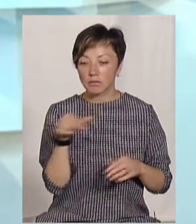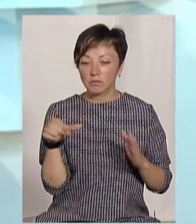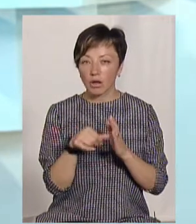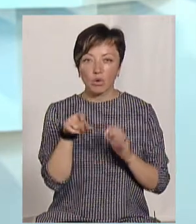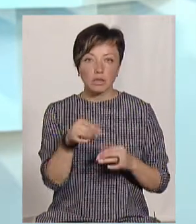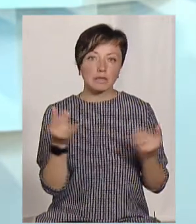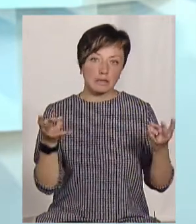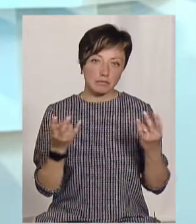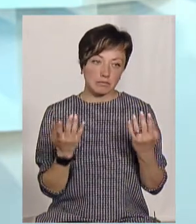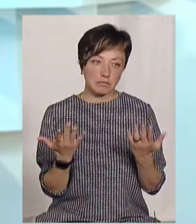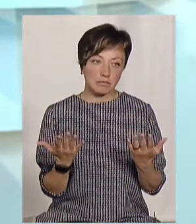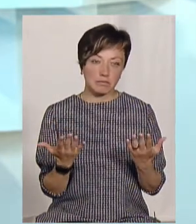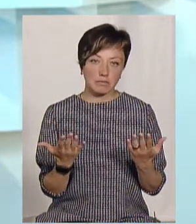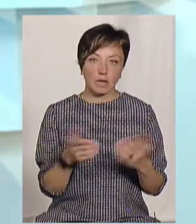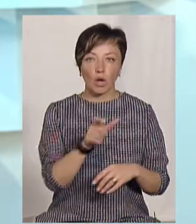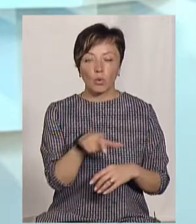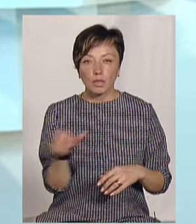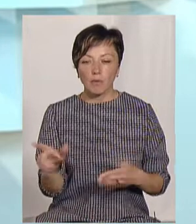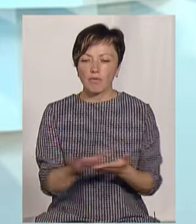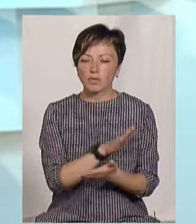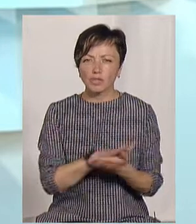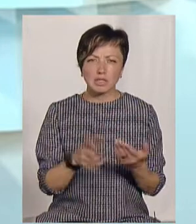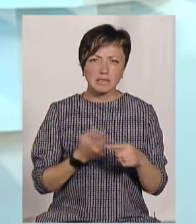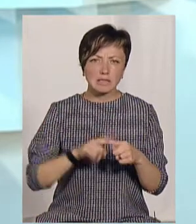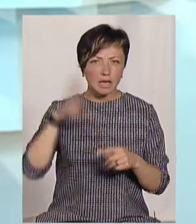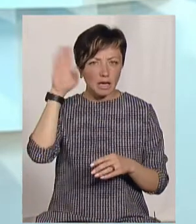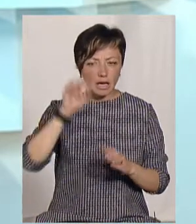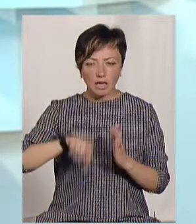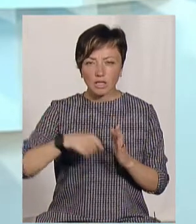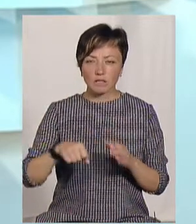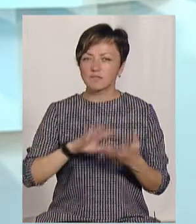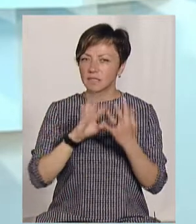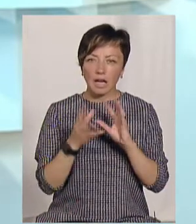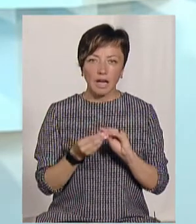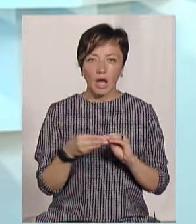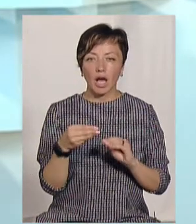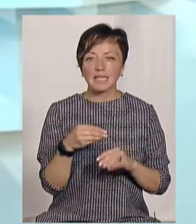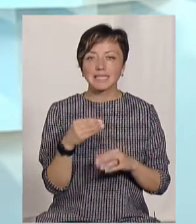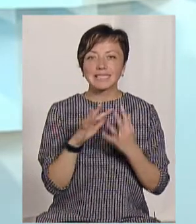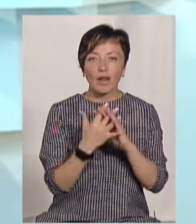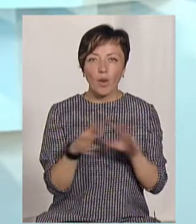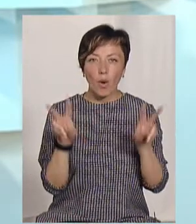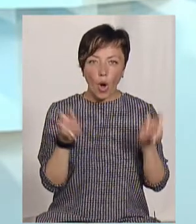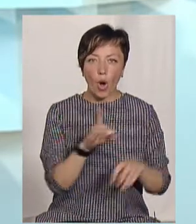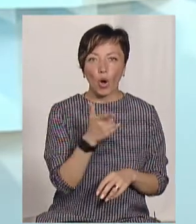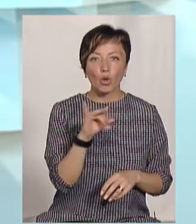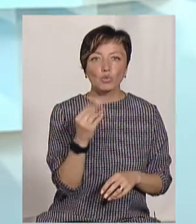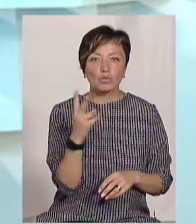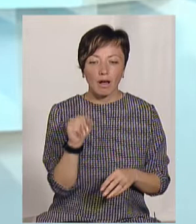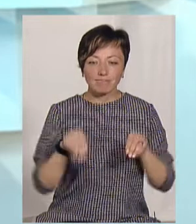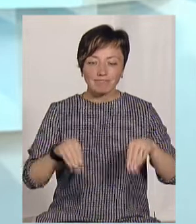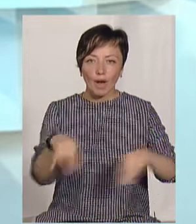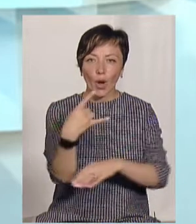і в них треба людей. Вони повичищали біля тих краничок. Взагалі, село Грушка. Там колись груші росли. Вони висадили туди свіжі груші.